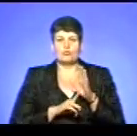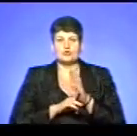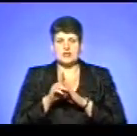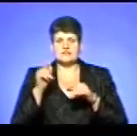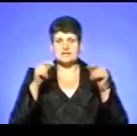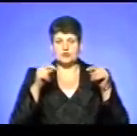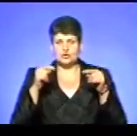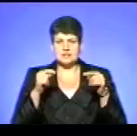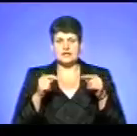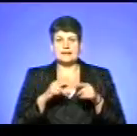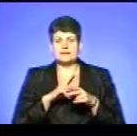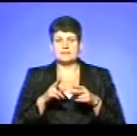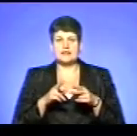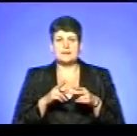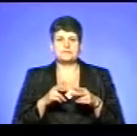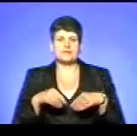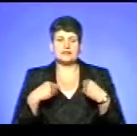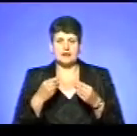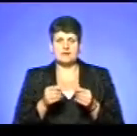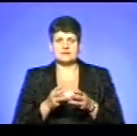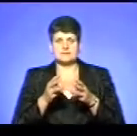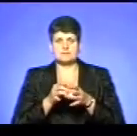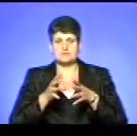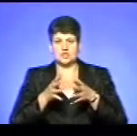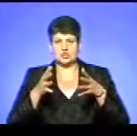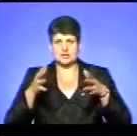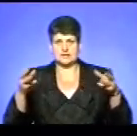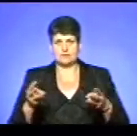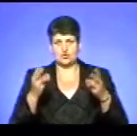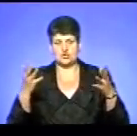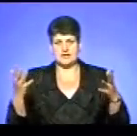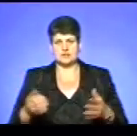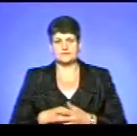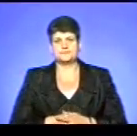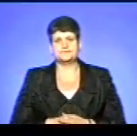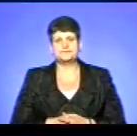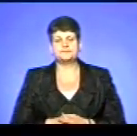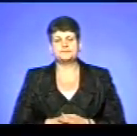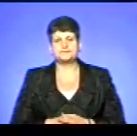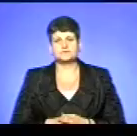більшому розгоранню пожежі, наголосив міський голова Збаража Роман Полікровський.